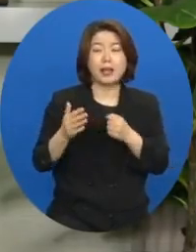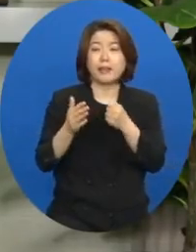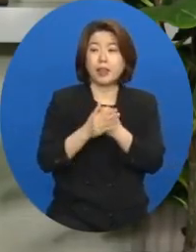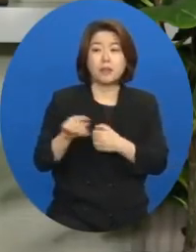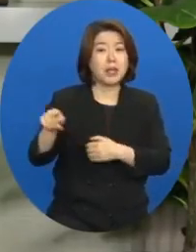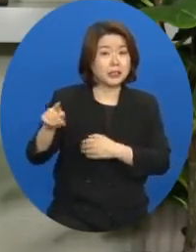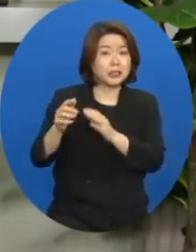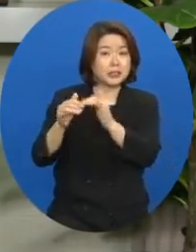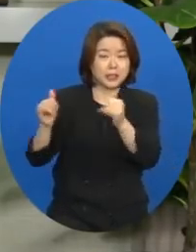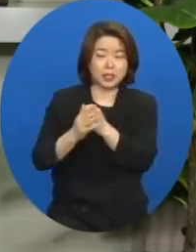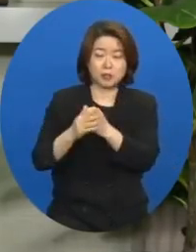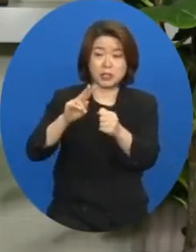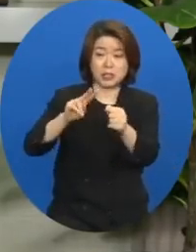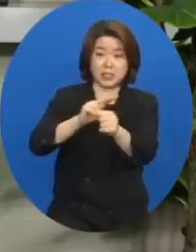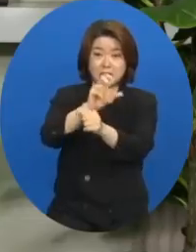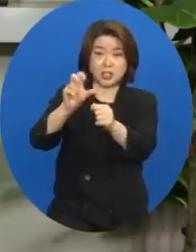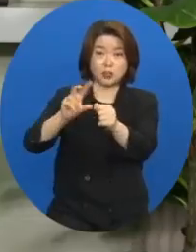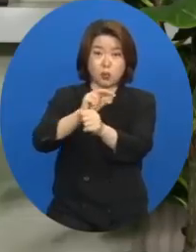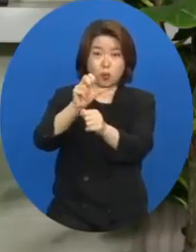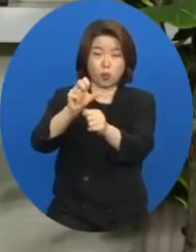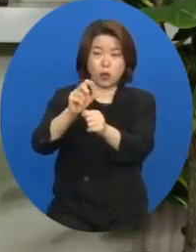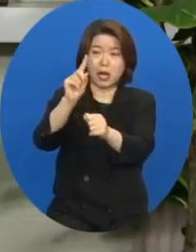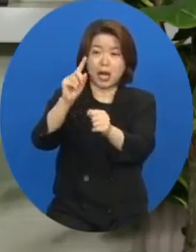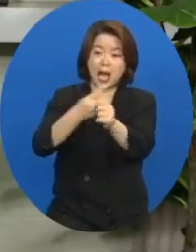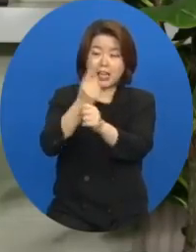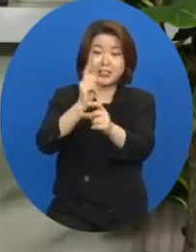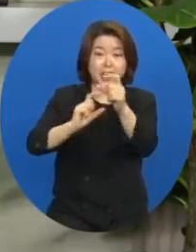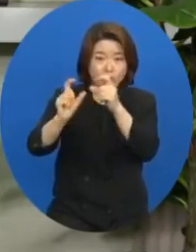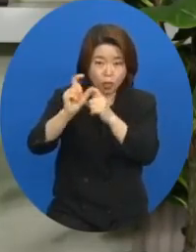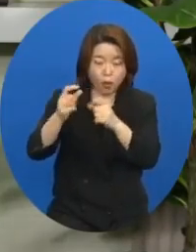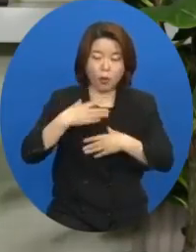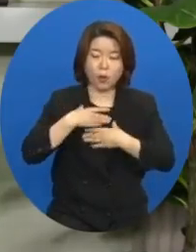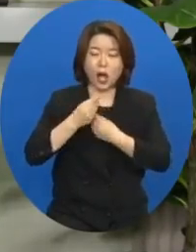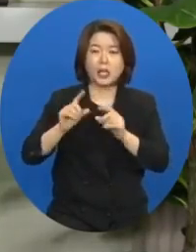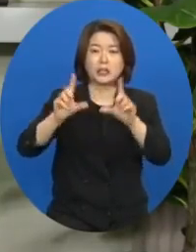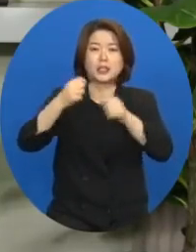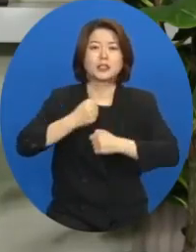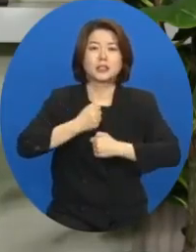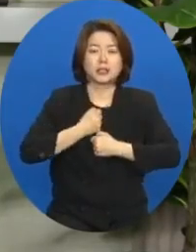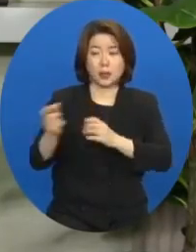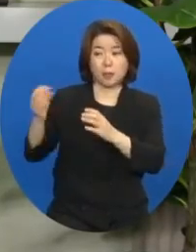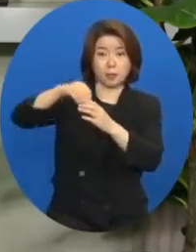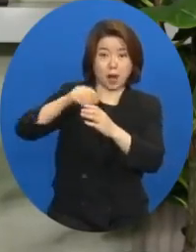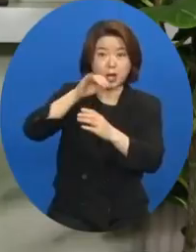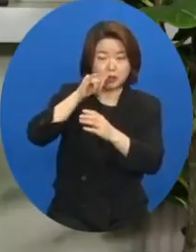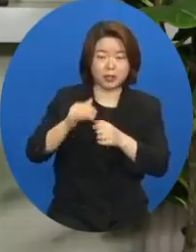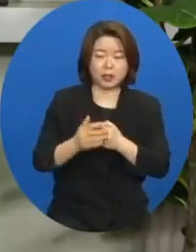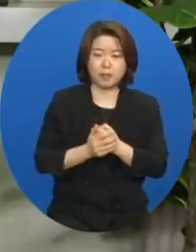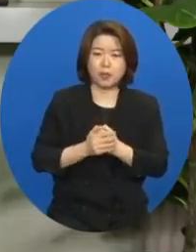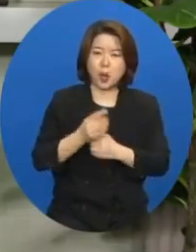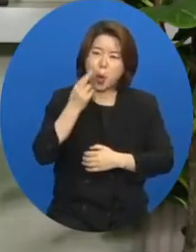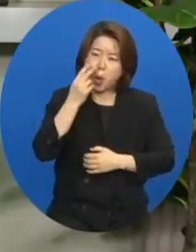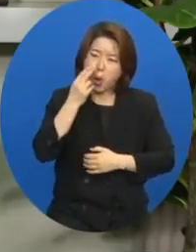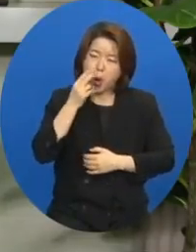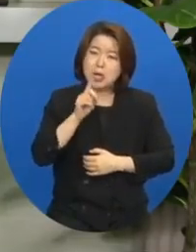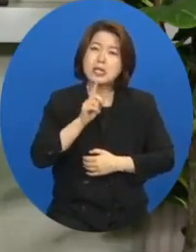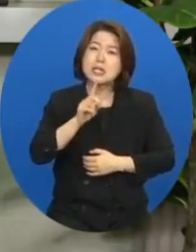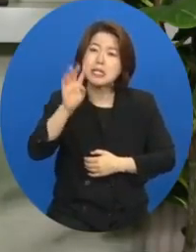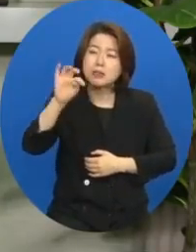25시간을, 1시간을 더 안식이를 지킨다는 겁니다. 혹시라도 1분이라도